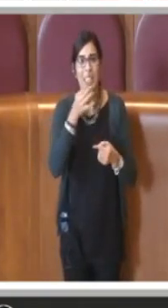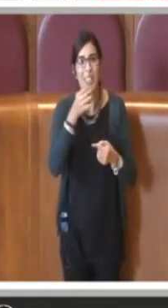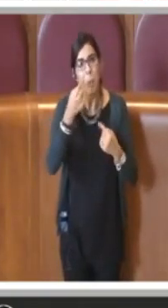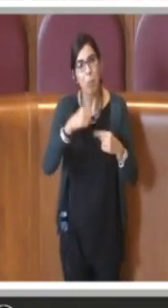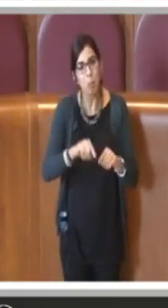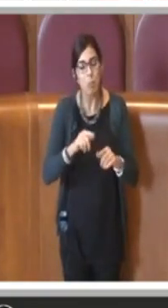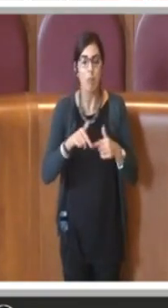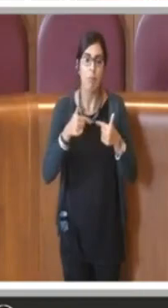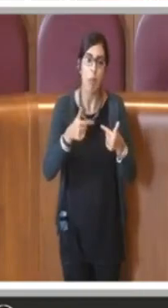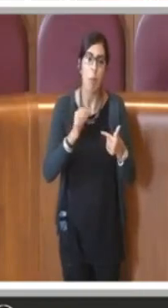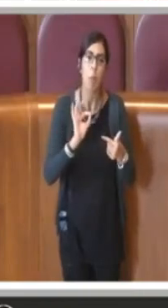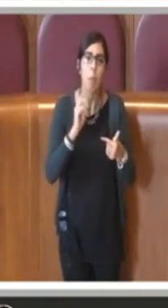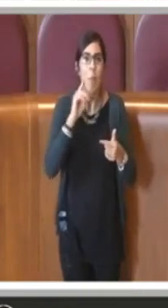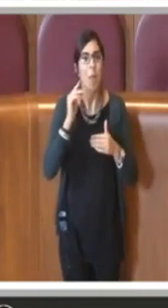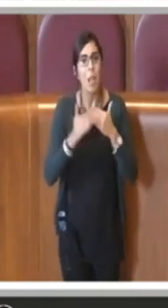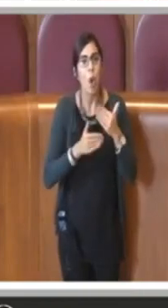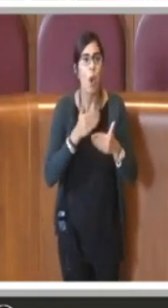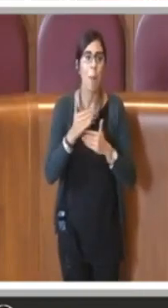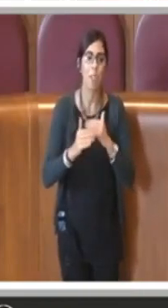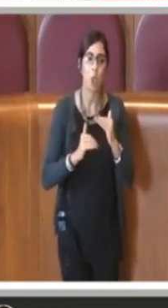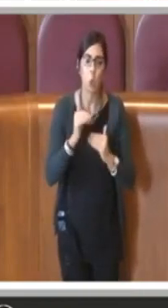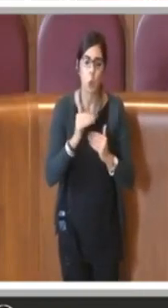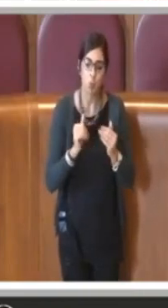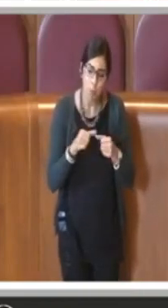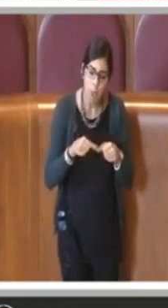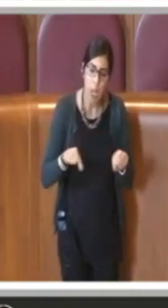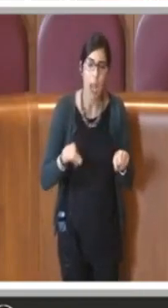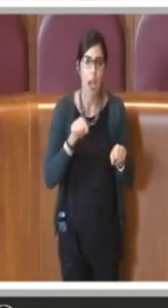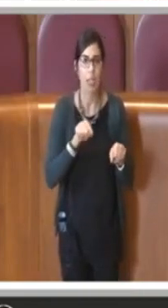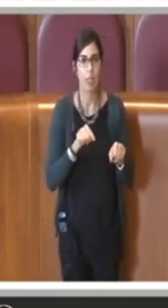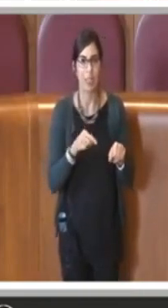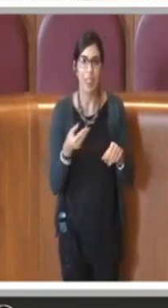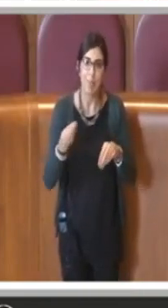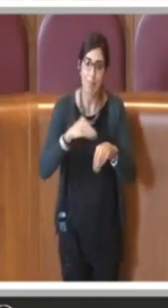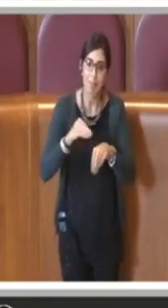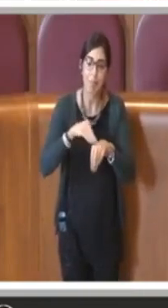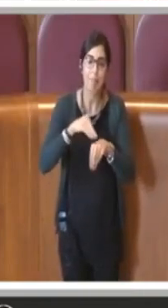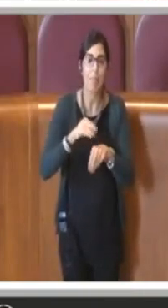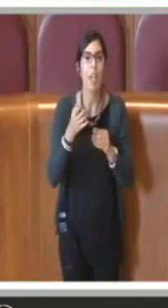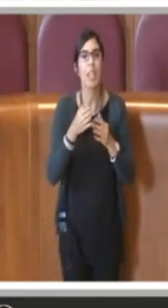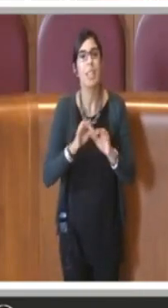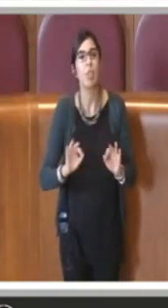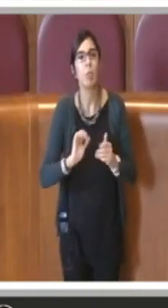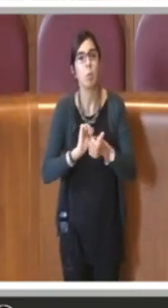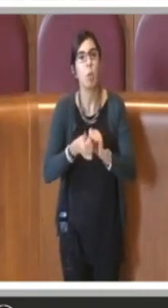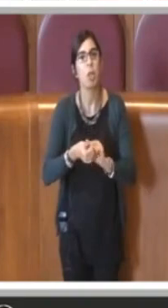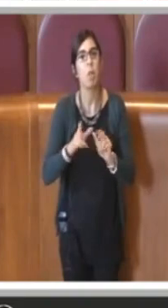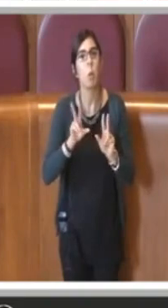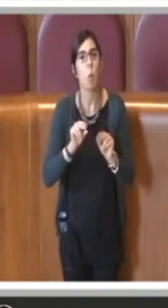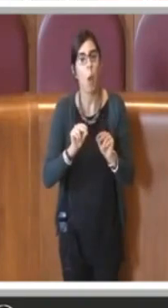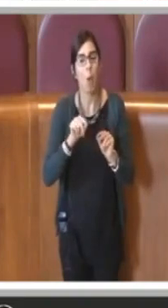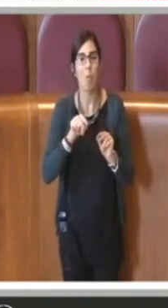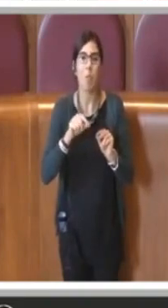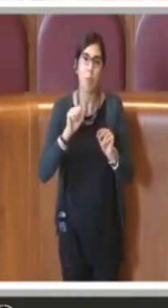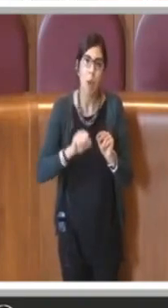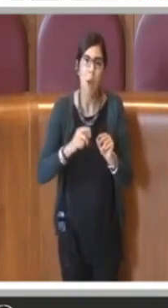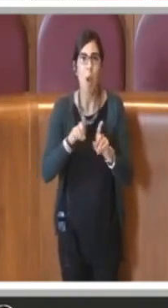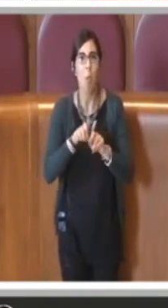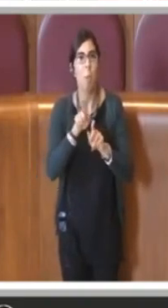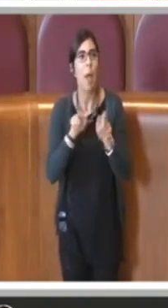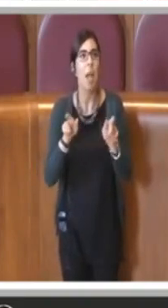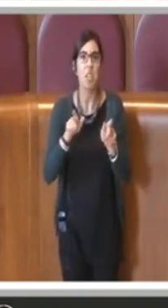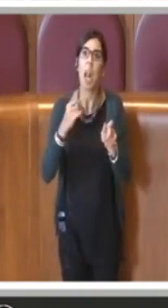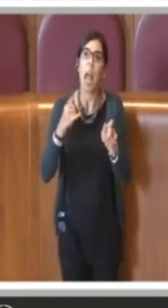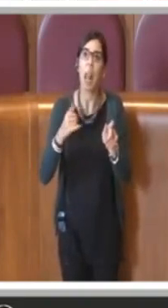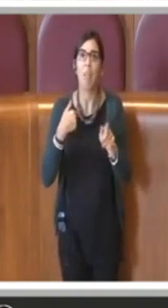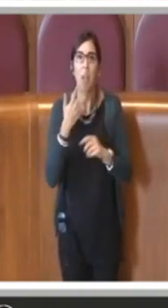di proprietà del comune e quindi introducendo delle discipline sportive nuove che magari sono maggiormente apprezzate anche